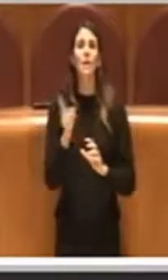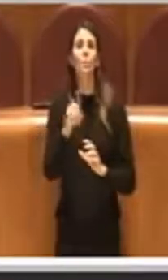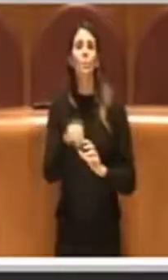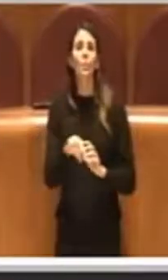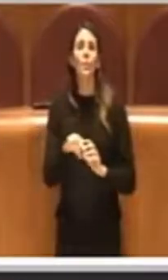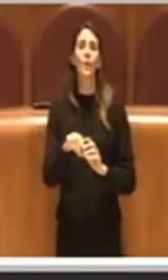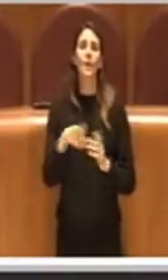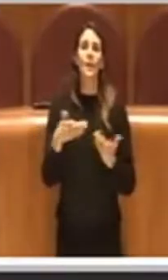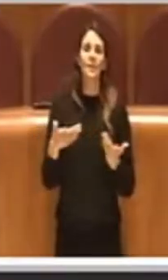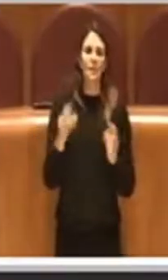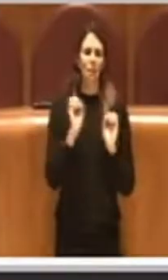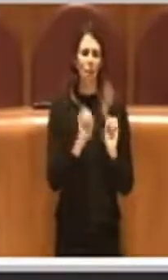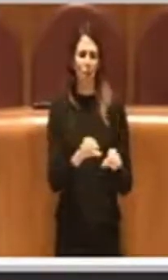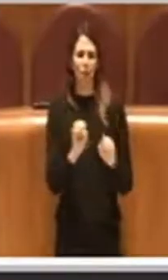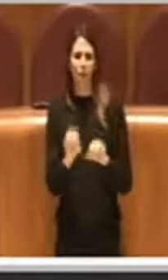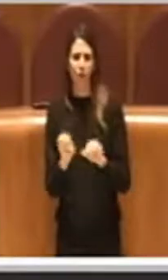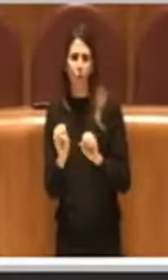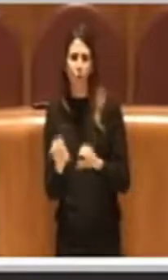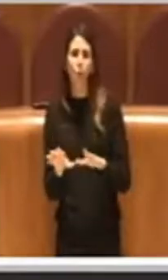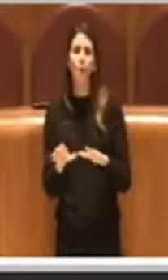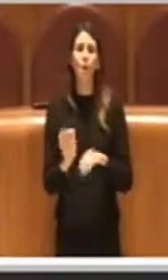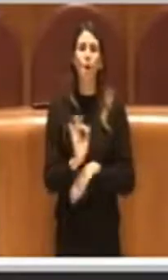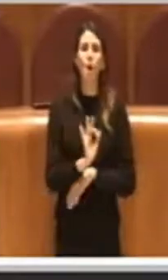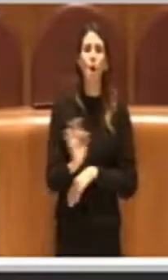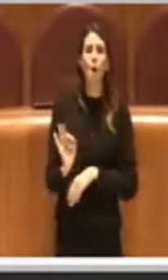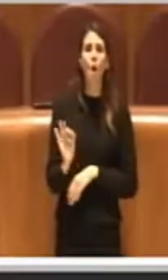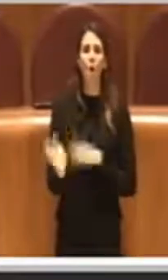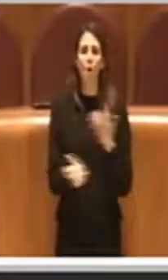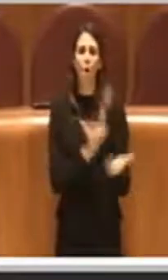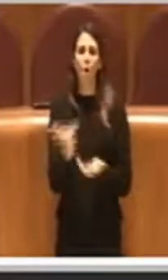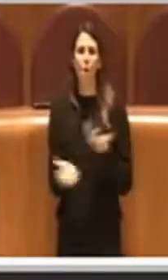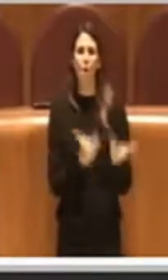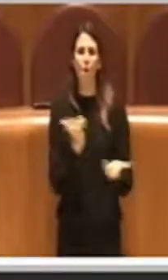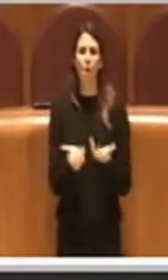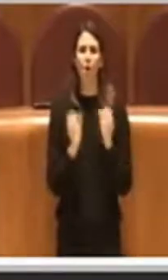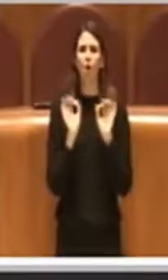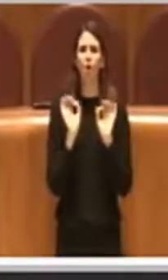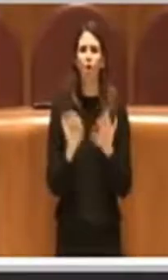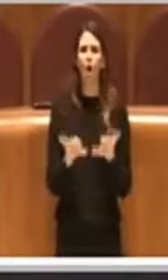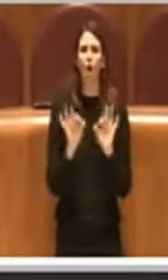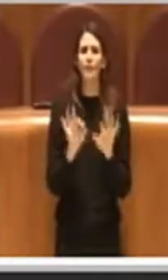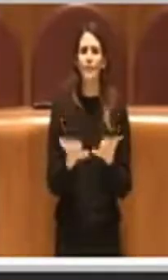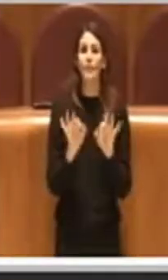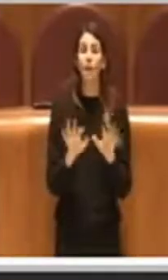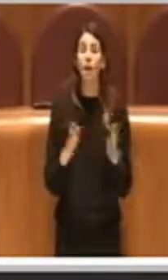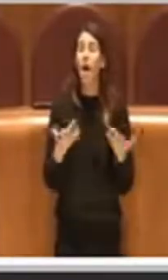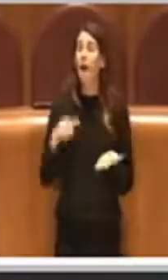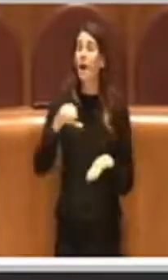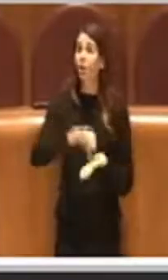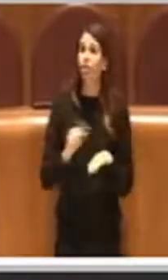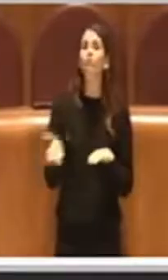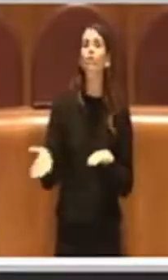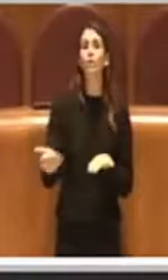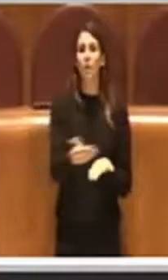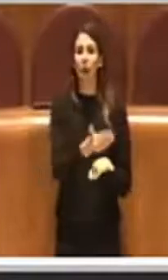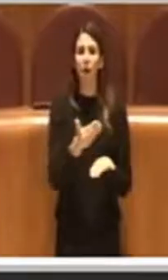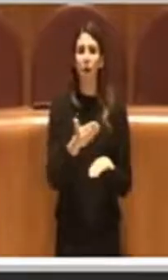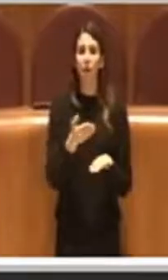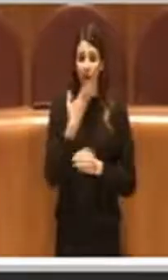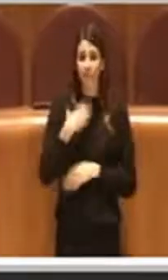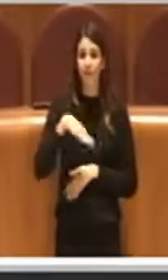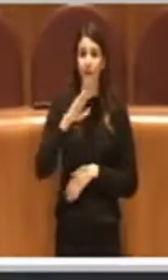rifiuti, dove ci sono roghi tossici, il centro di raccolta magari le persone invece di buttarlo per strada